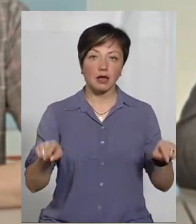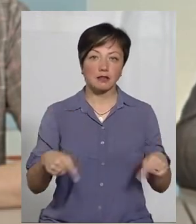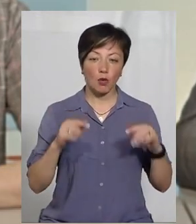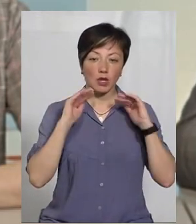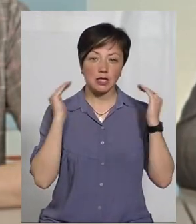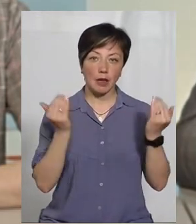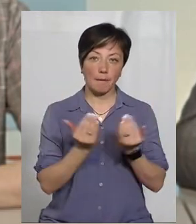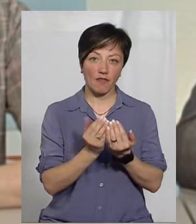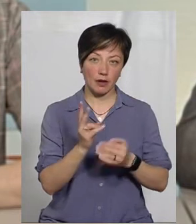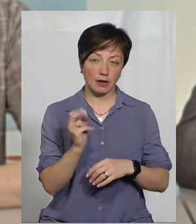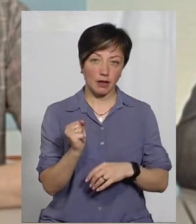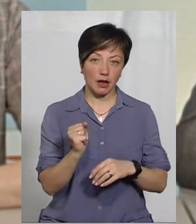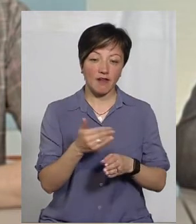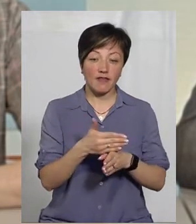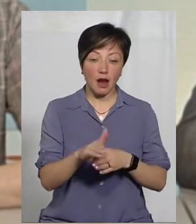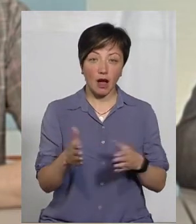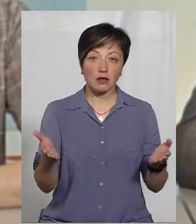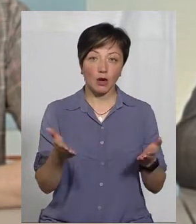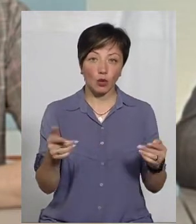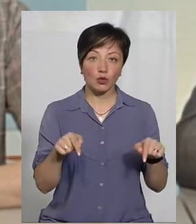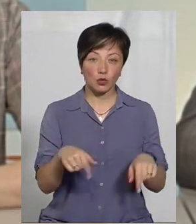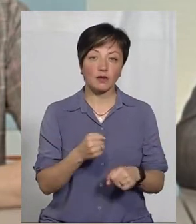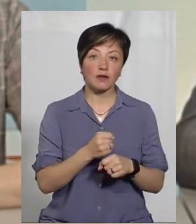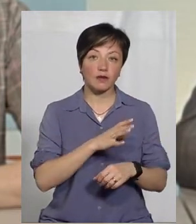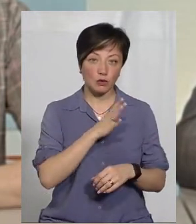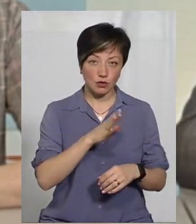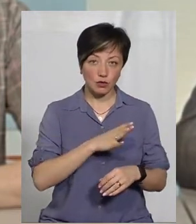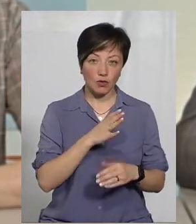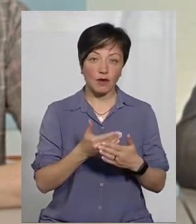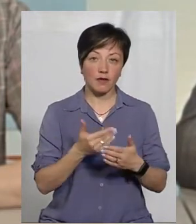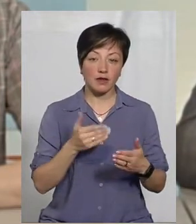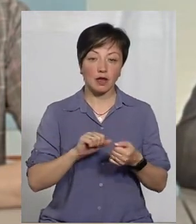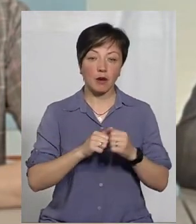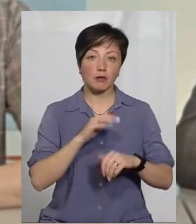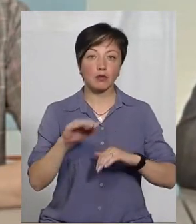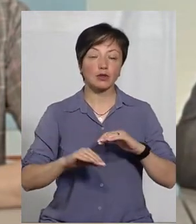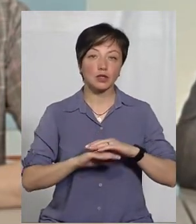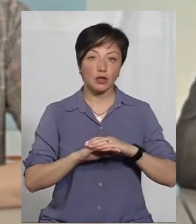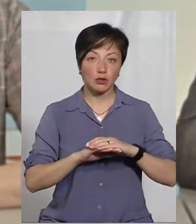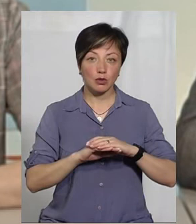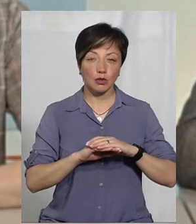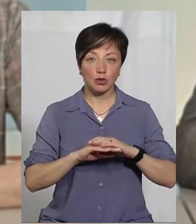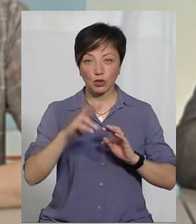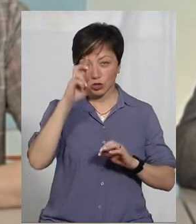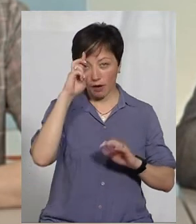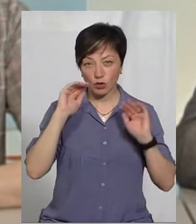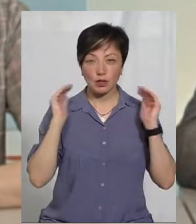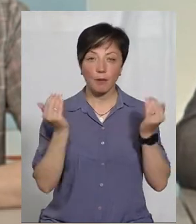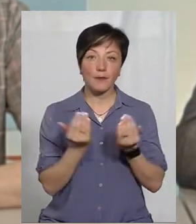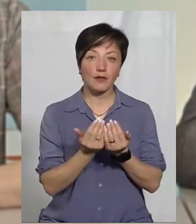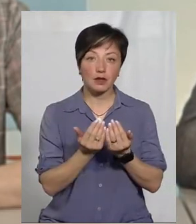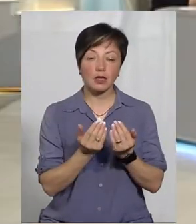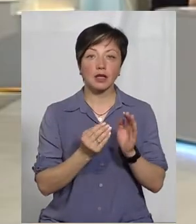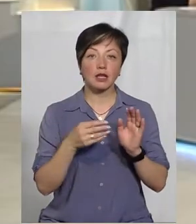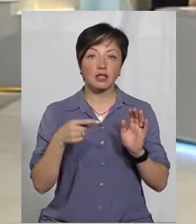заповідника, філіал якого тут функціонував від Кам'янець-Подільського державного заповідника